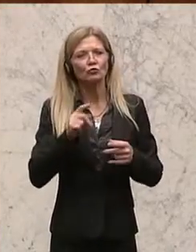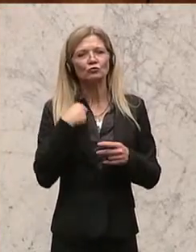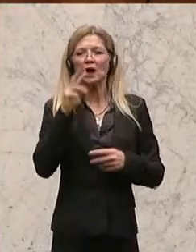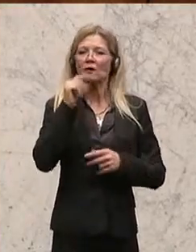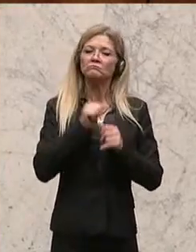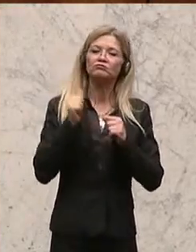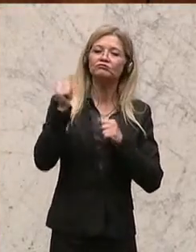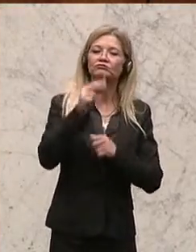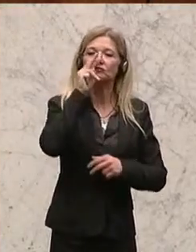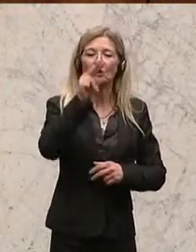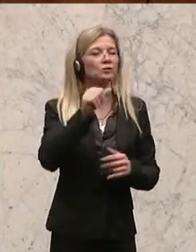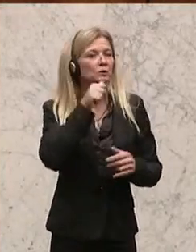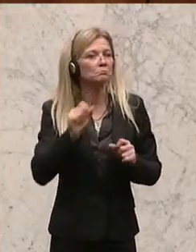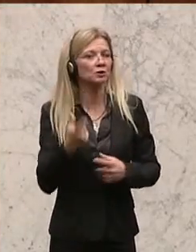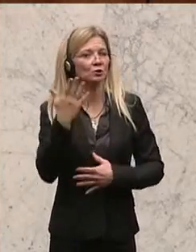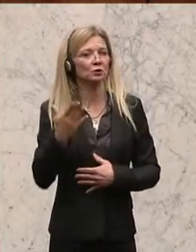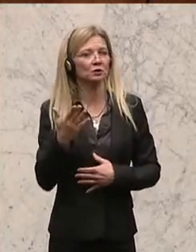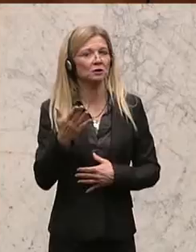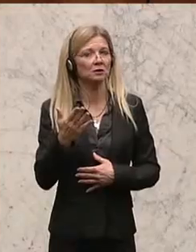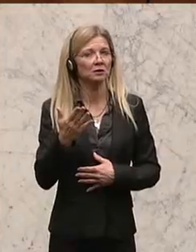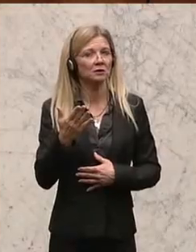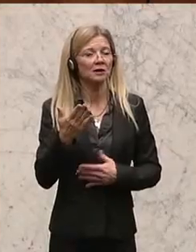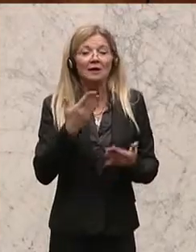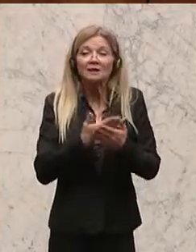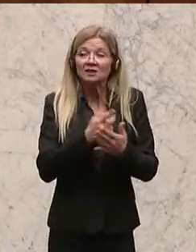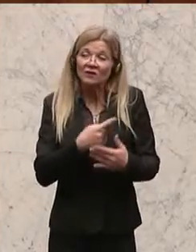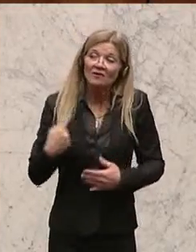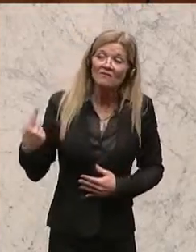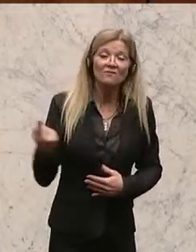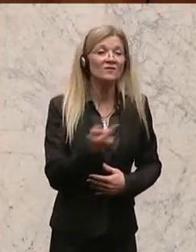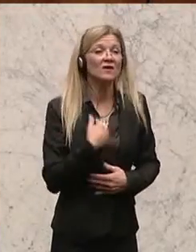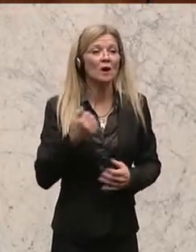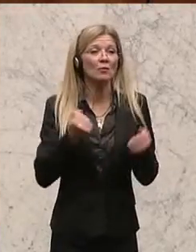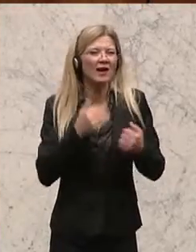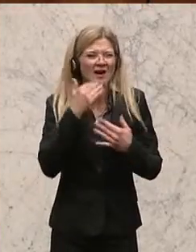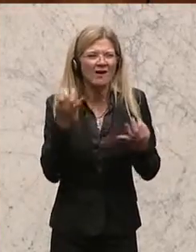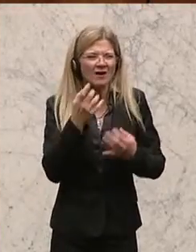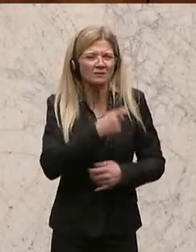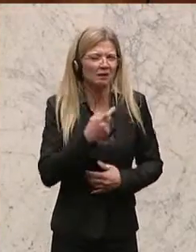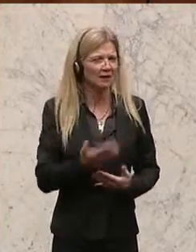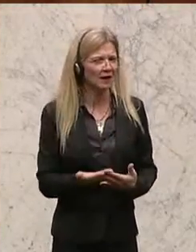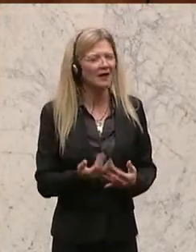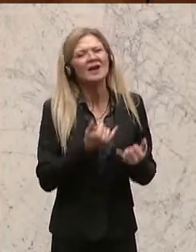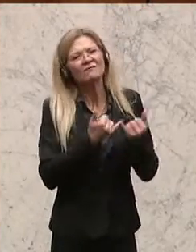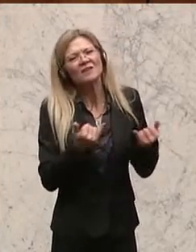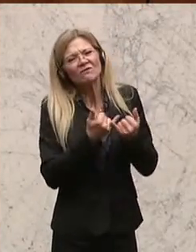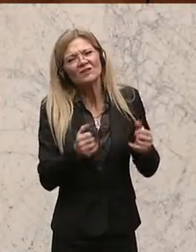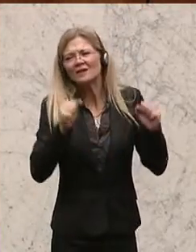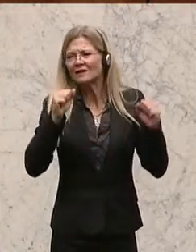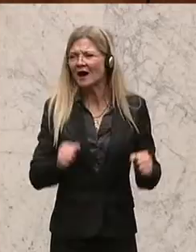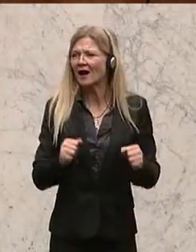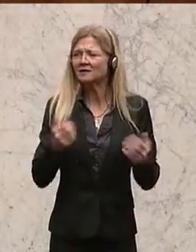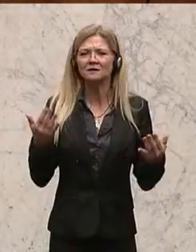für uns als Politiker, egal wo man hingehört, wie kann man gewährleisten, nicht nur im städtischen Bereich menschenwürdige